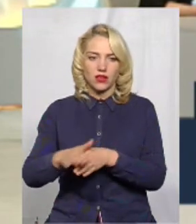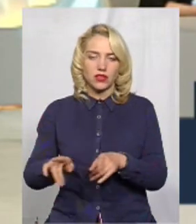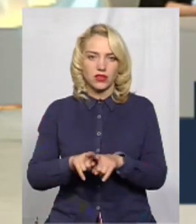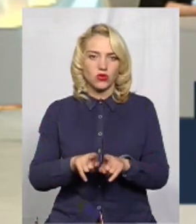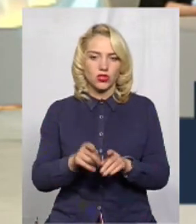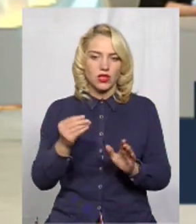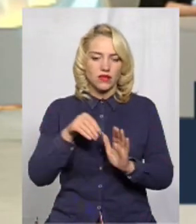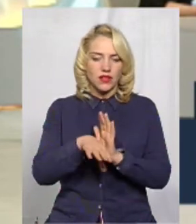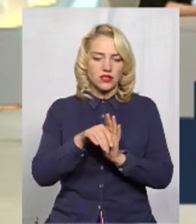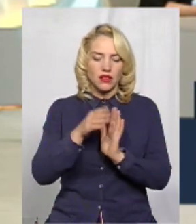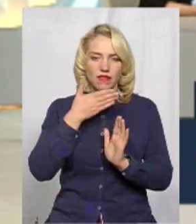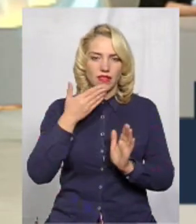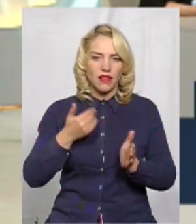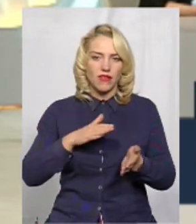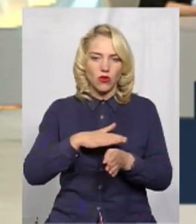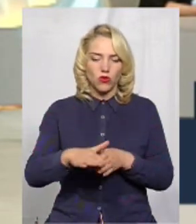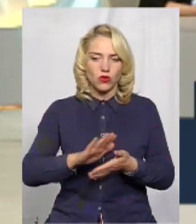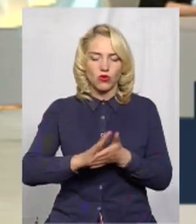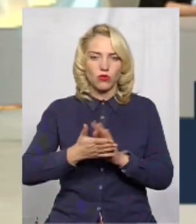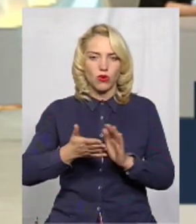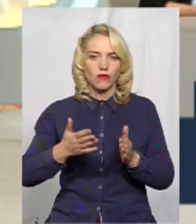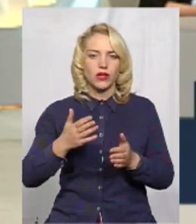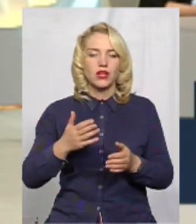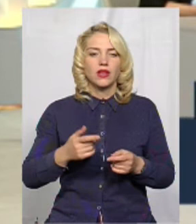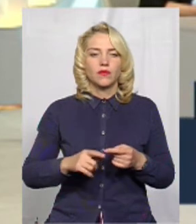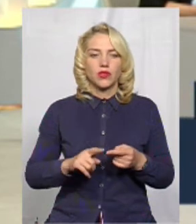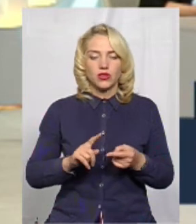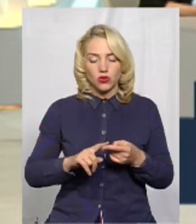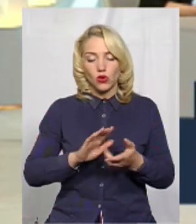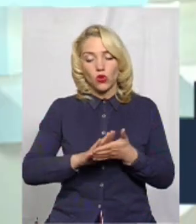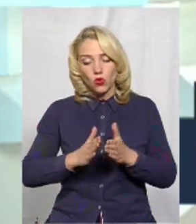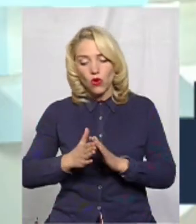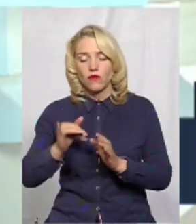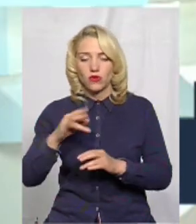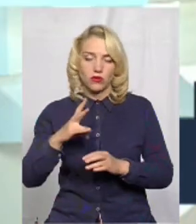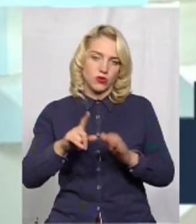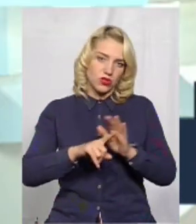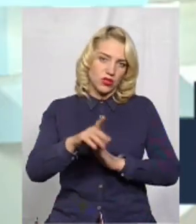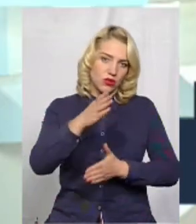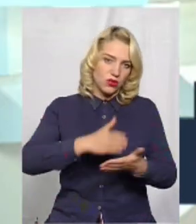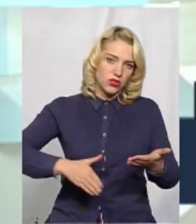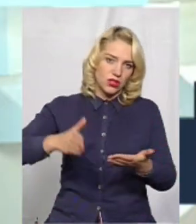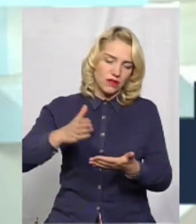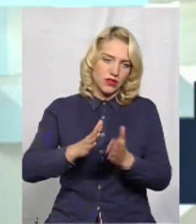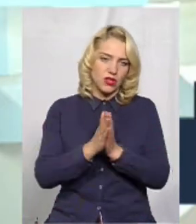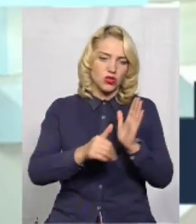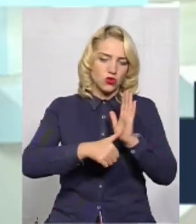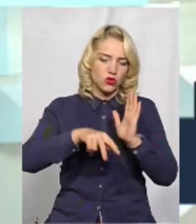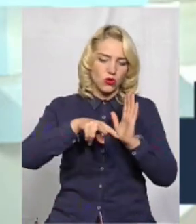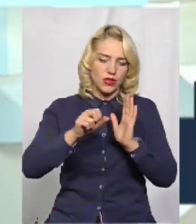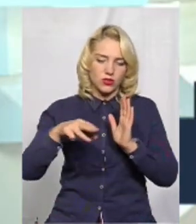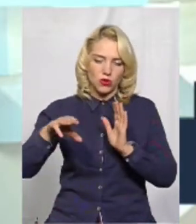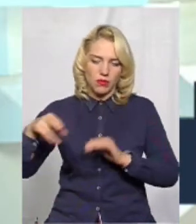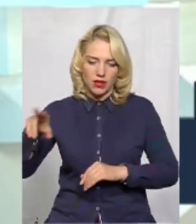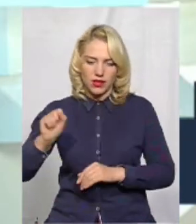інвестор не виконує свої умови договору, розпочати процедуру розірвання. І з 6 листопада 2017 року